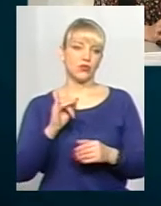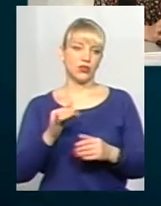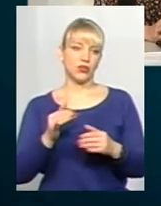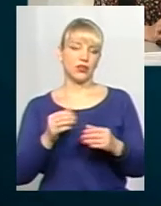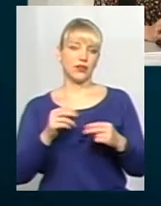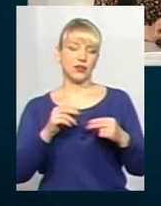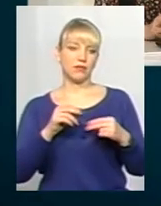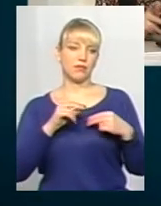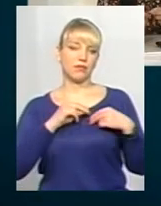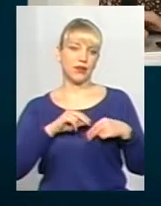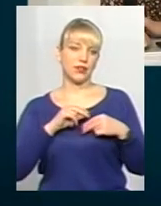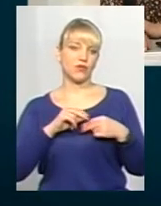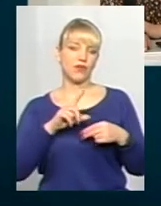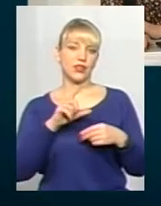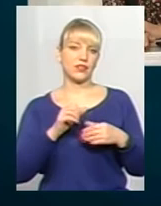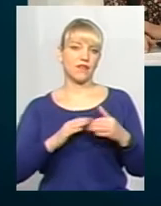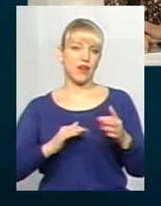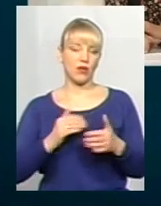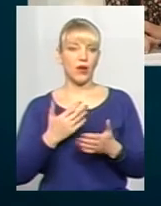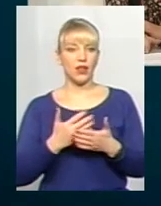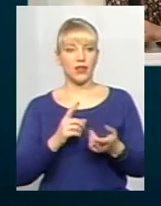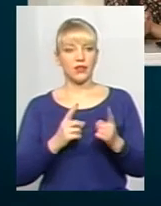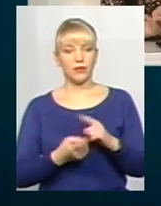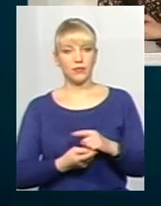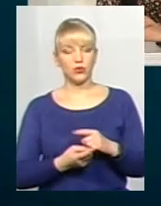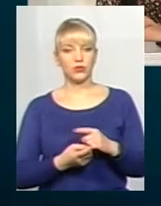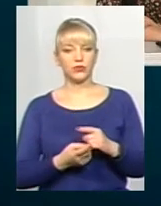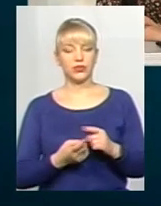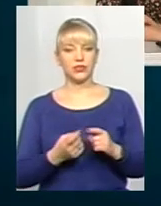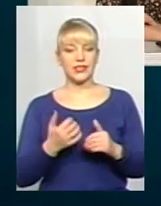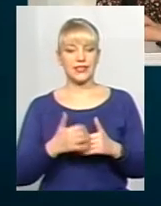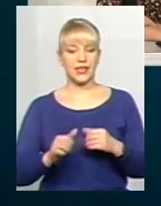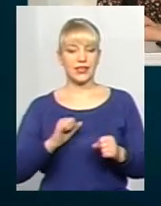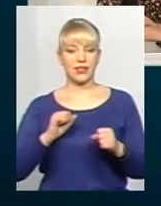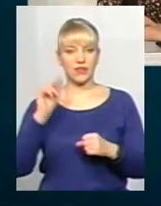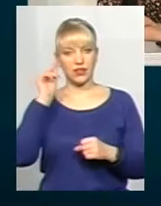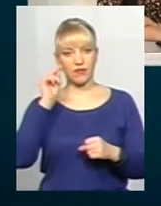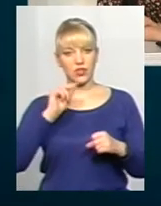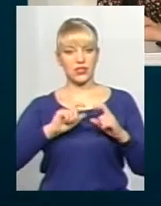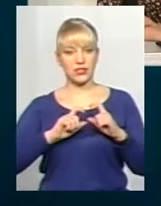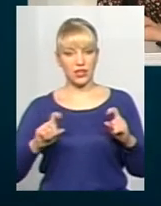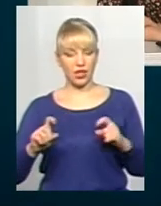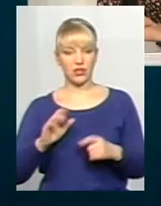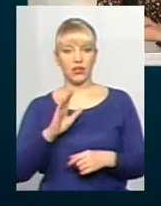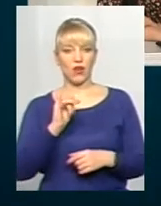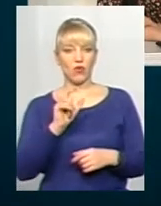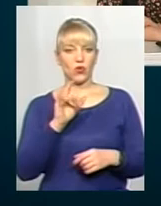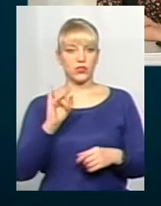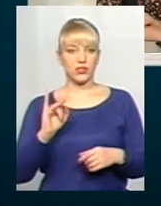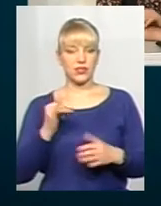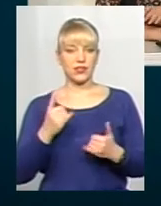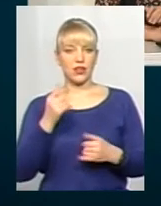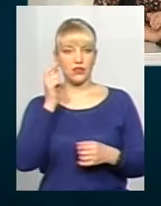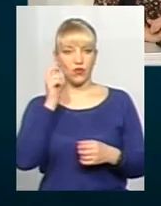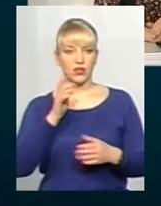саду. Натомість, наприклад, серед керівників навчальних закладів, зокрема вузів, зараз в Україні